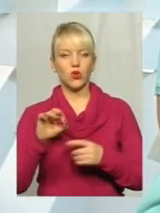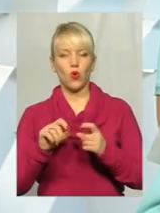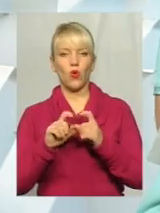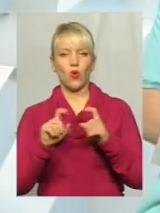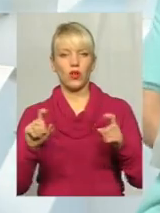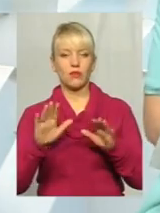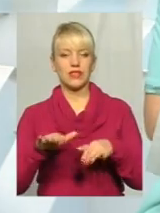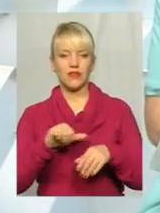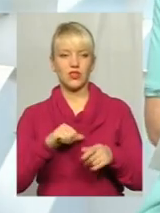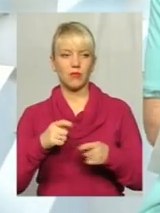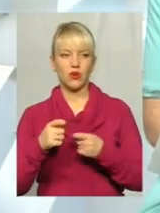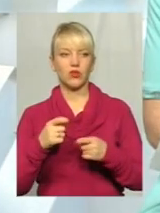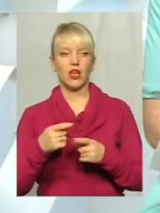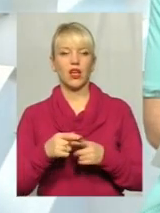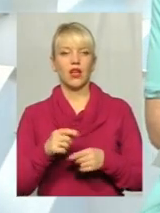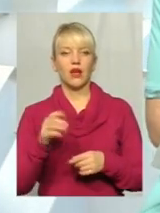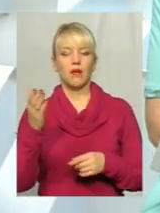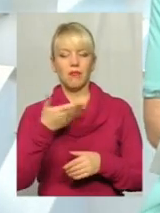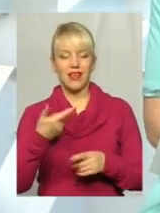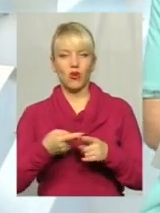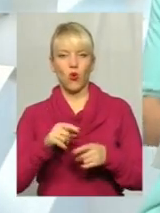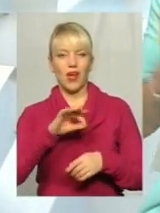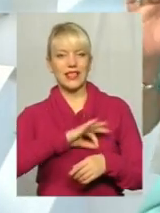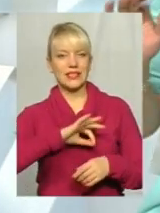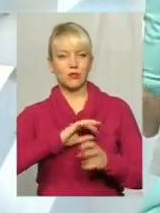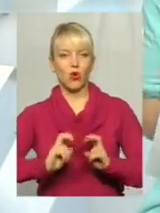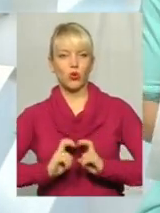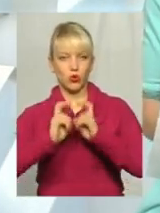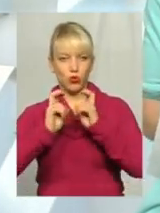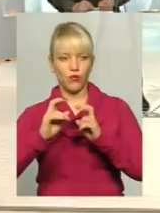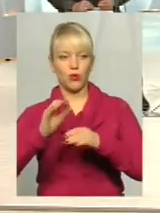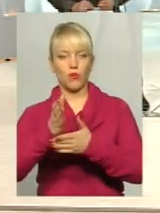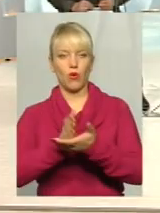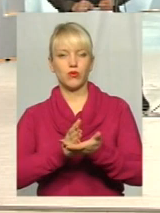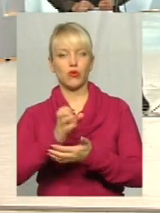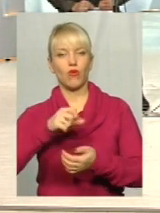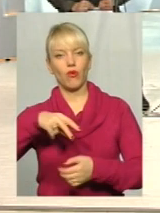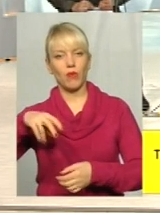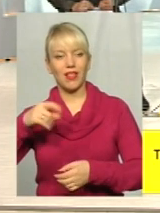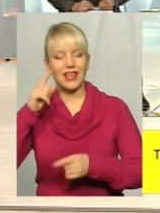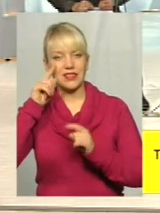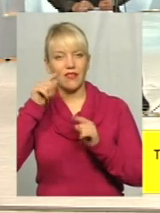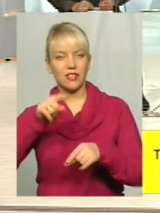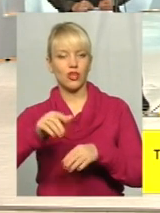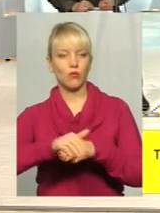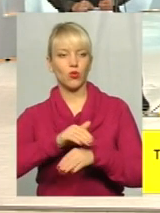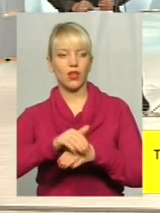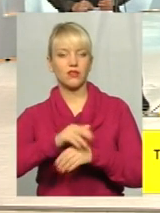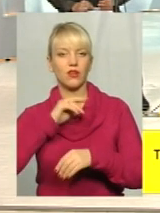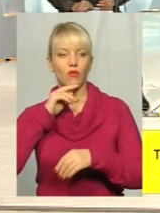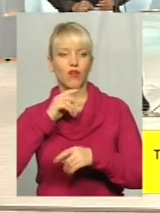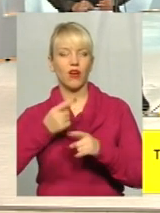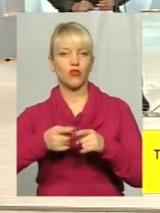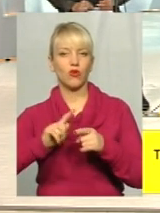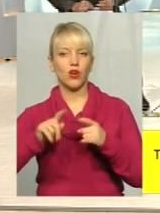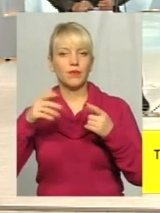самоврядування, і кажете, аго, ми його експлуатуємо, ми його обслуговуємо, але зверніть, будь ласка, увагу, його,